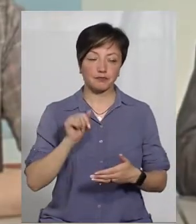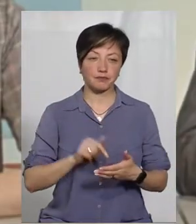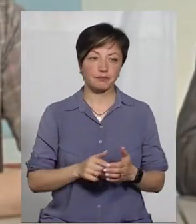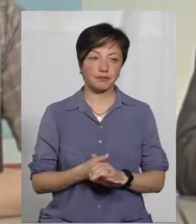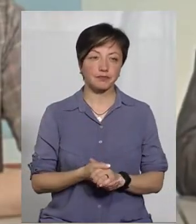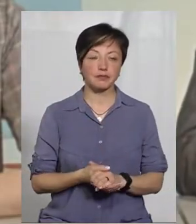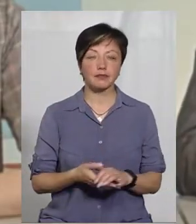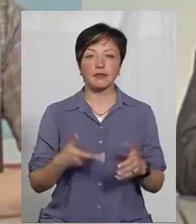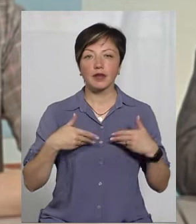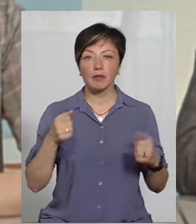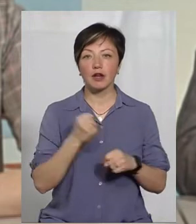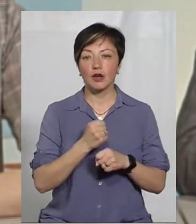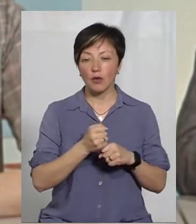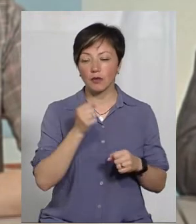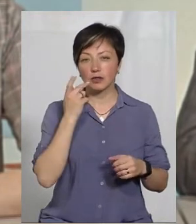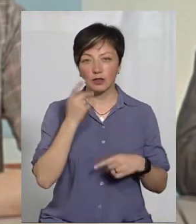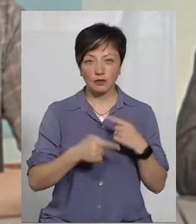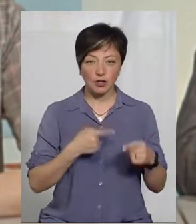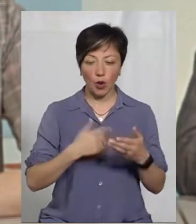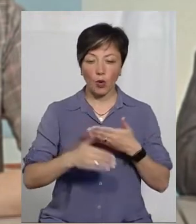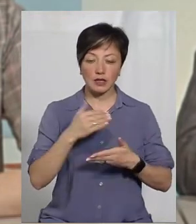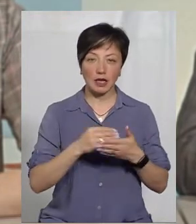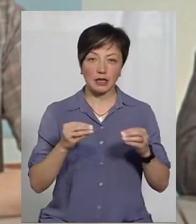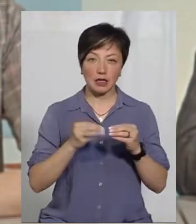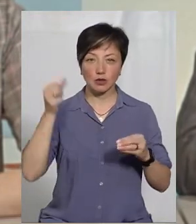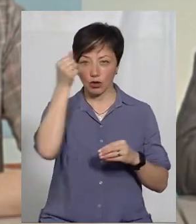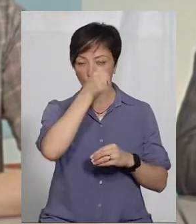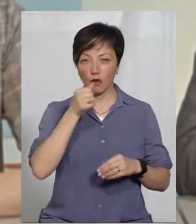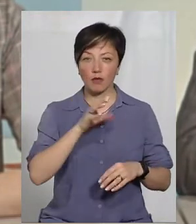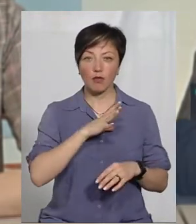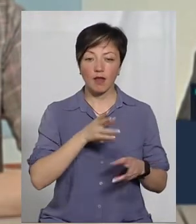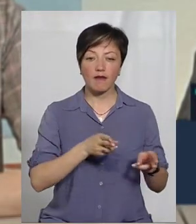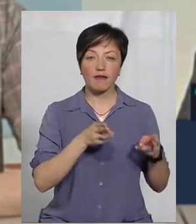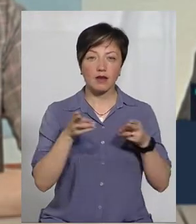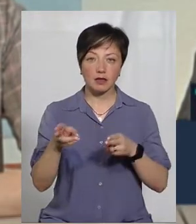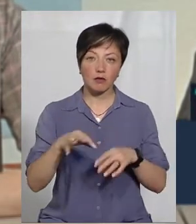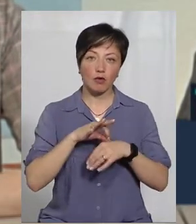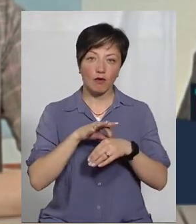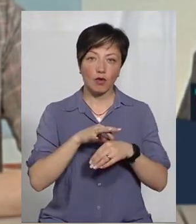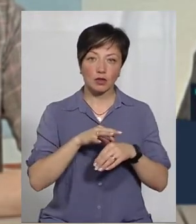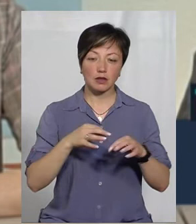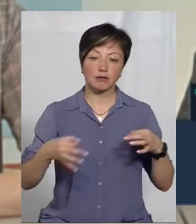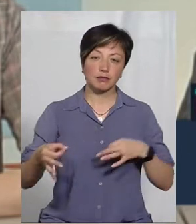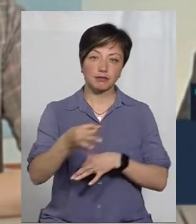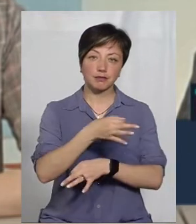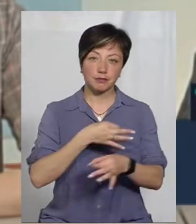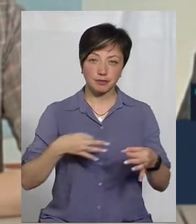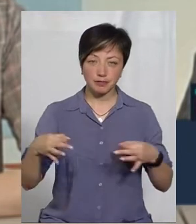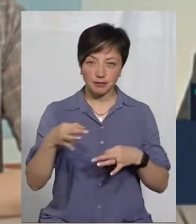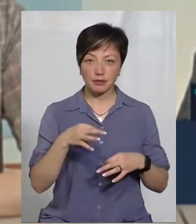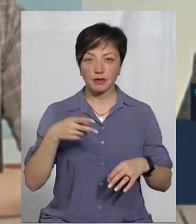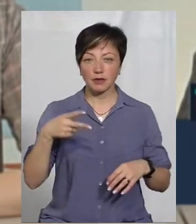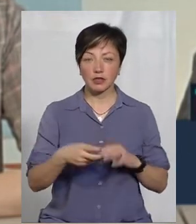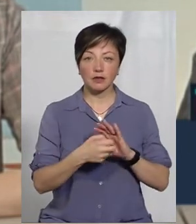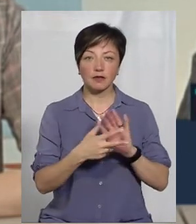ми робимо це завжди. Протягом останніх десяти років, можу сказати, що були виїзди, проводилися круглі столи. Зокрема,